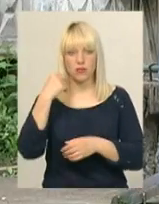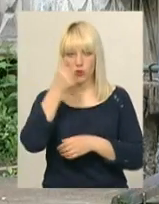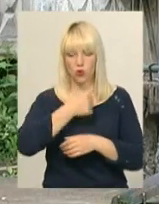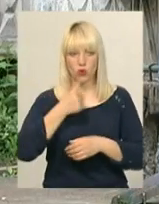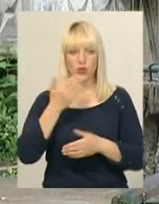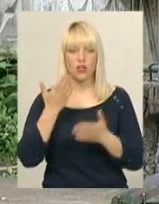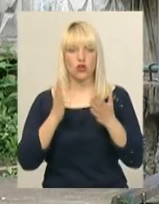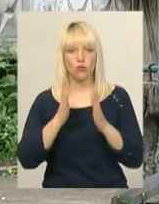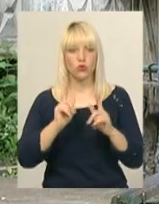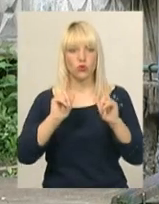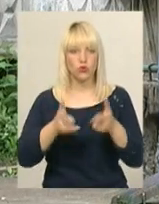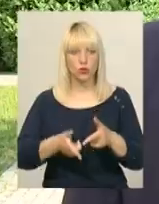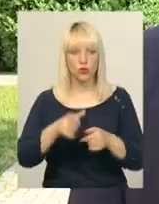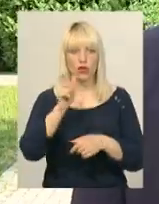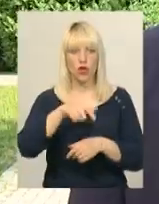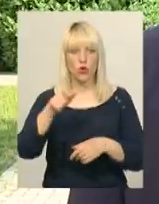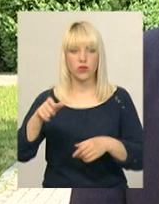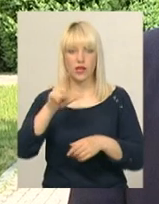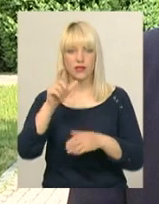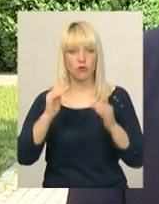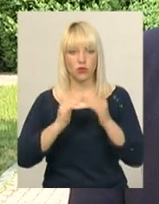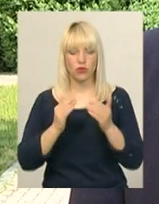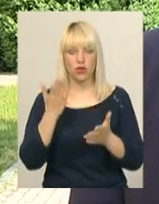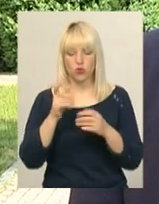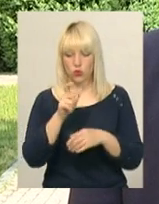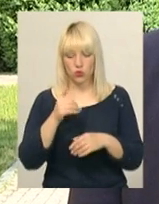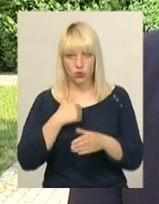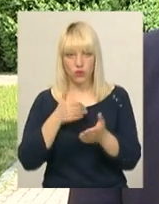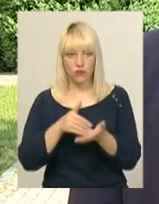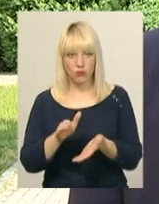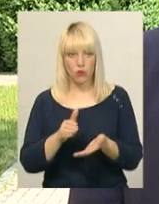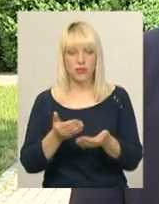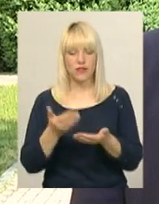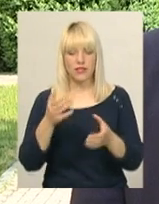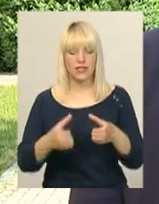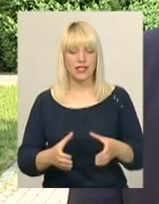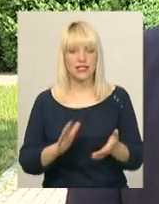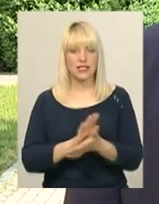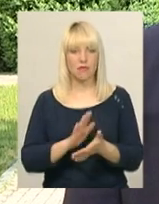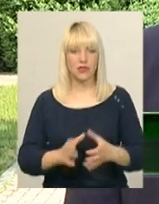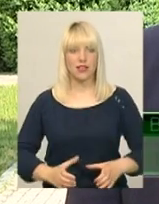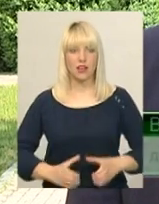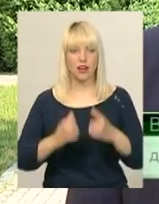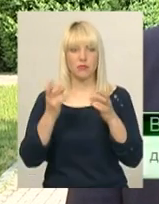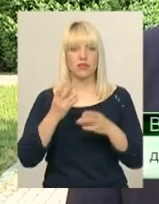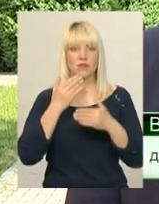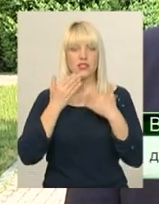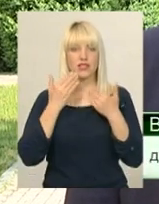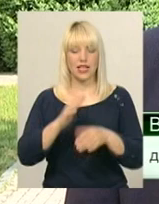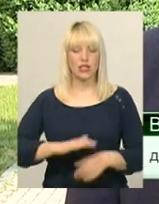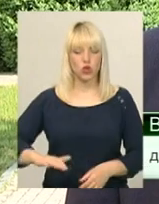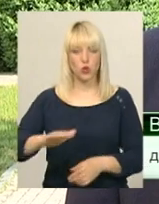на це, буде згода мешканців будинку. Якщо мешканці хочуть відмовитися від сміттєкамер, вони повинні звернутися територіально